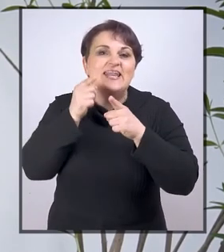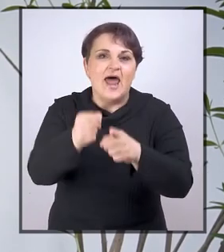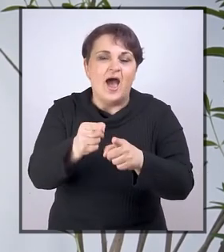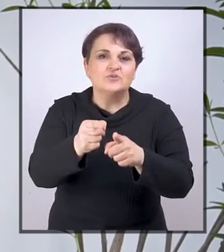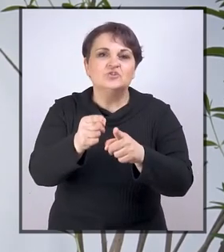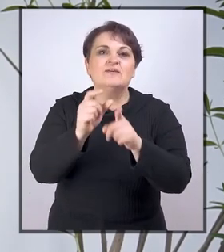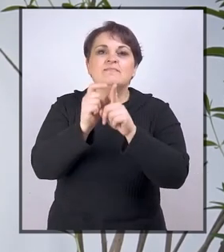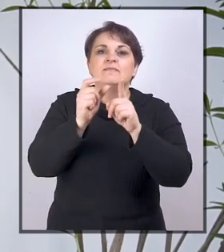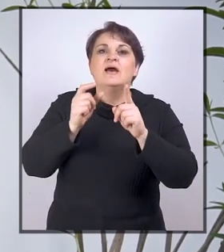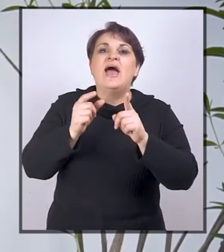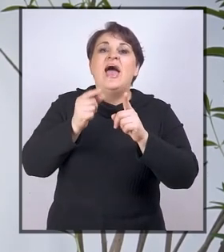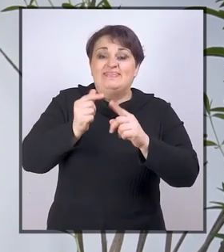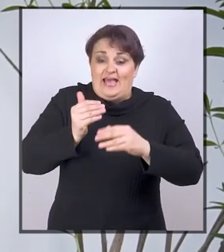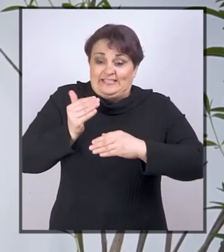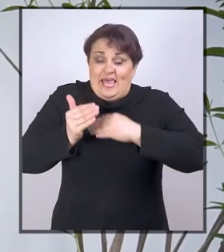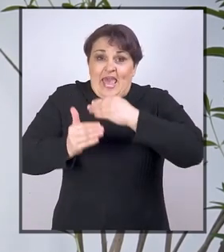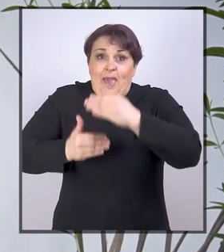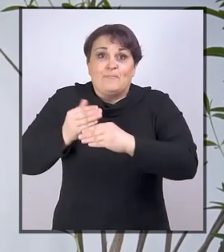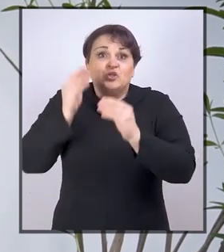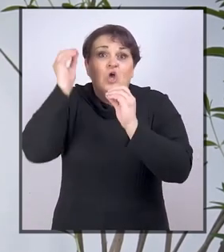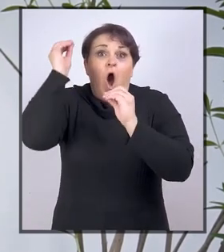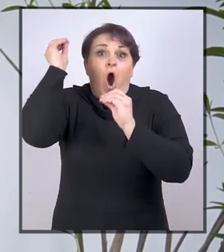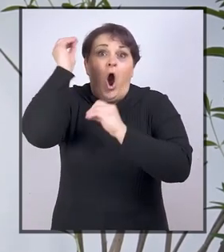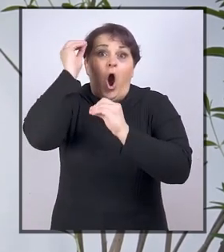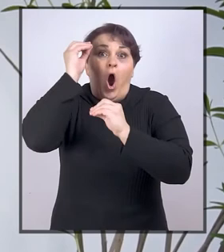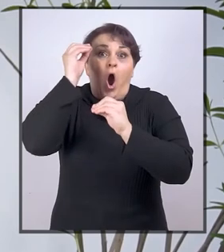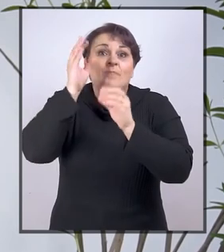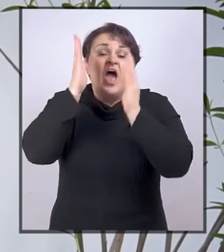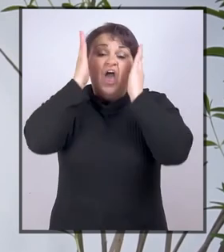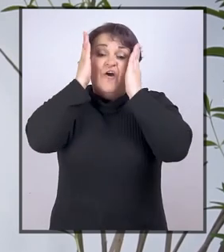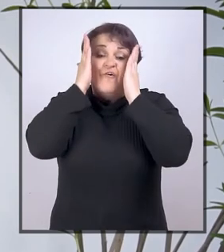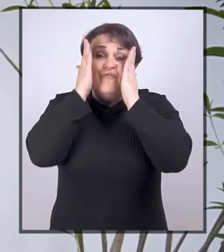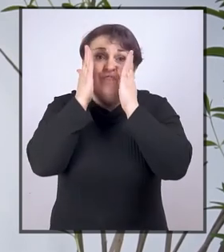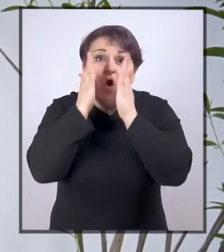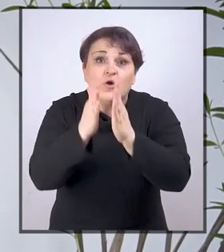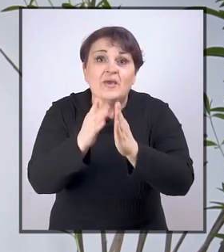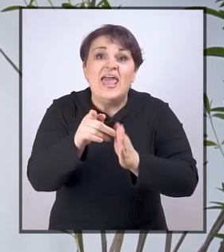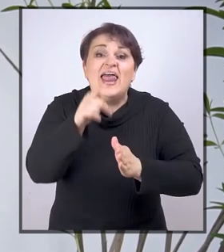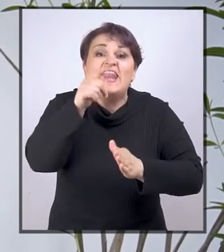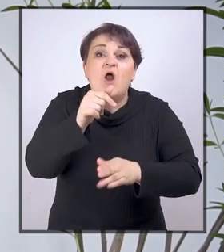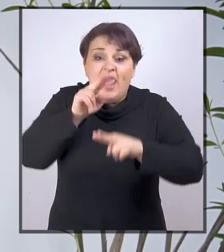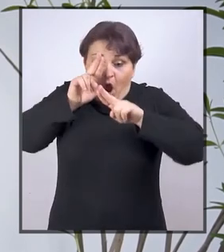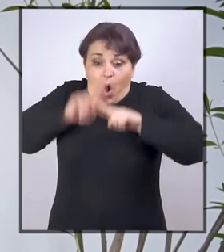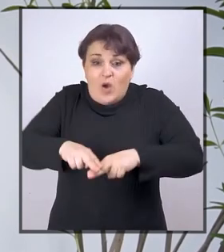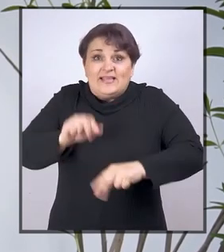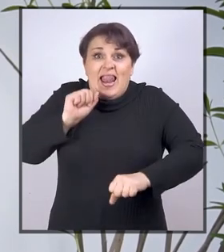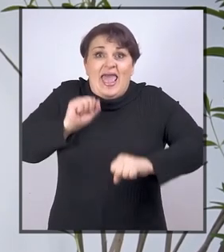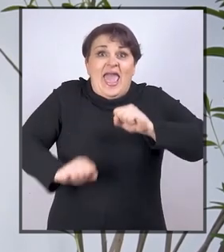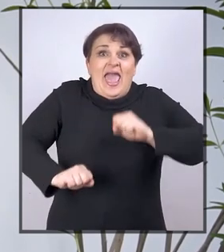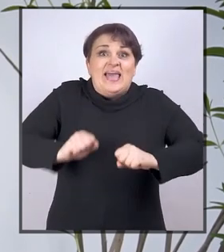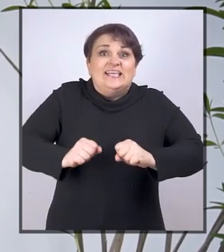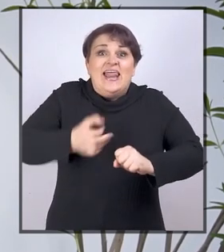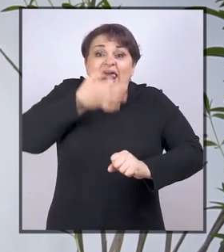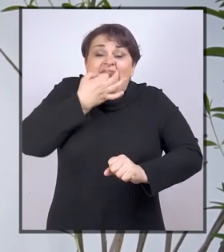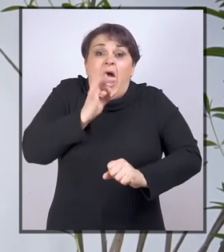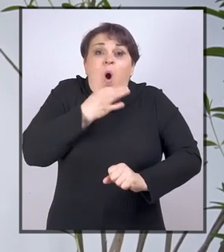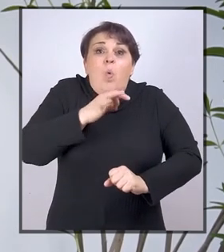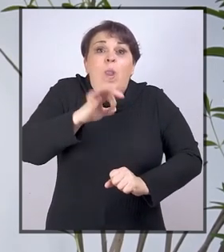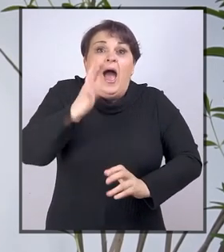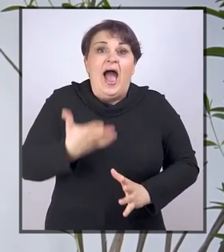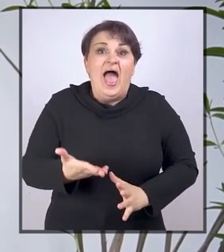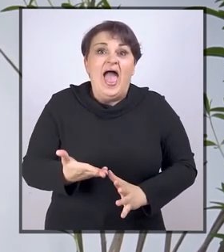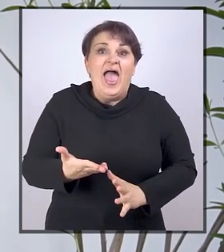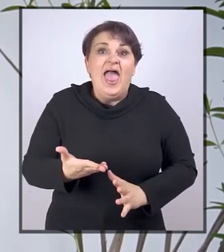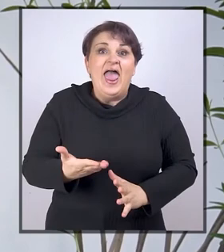podrazumijeva da se proces obrazovanja fokusira na preostale sposobnosti, na